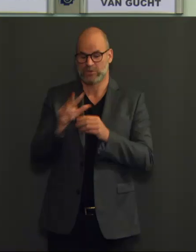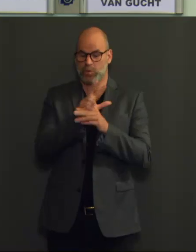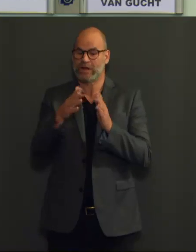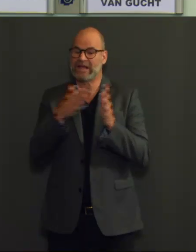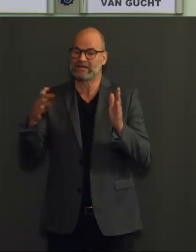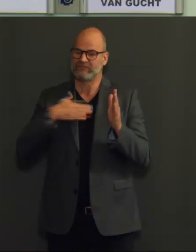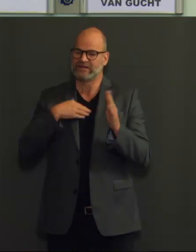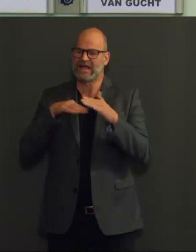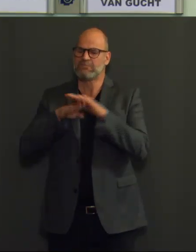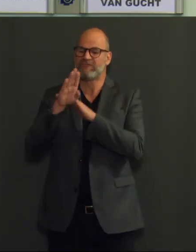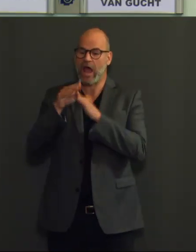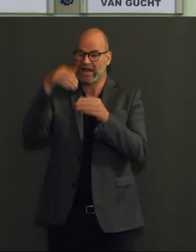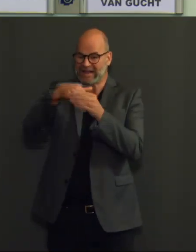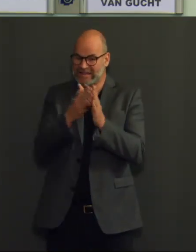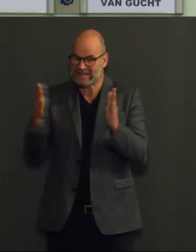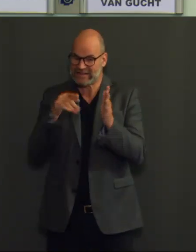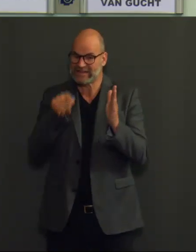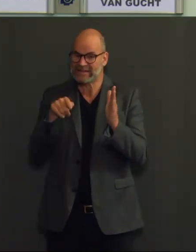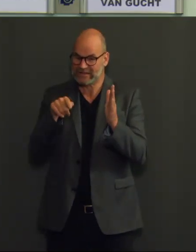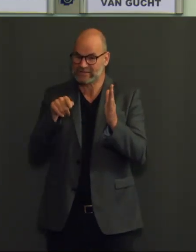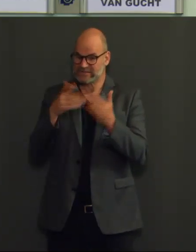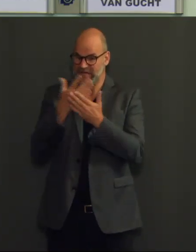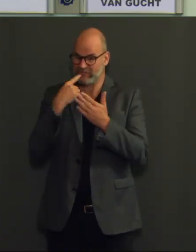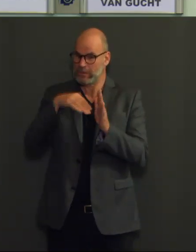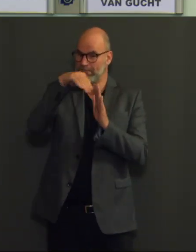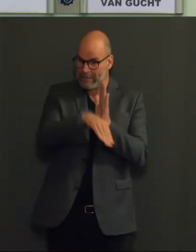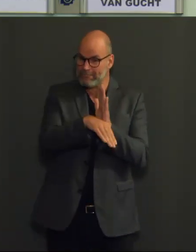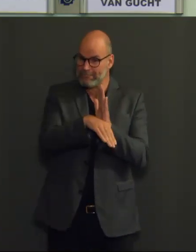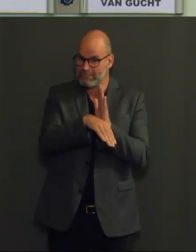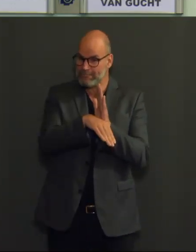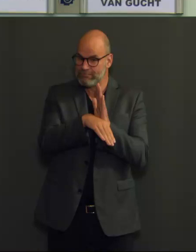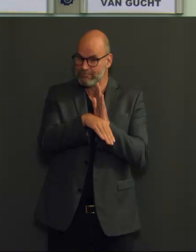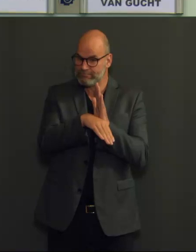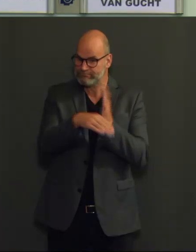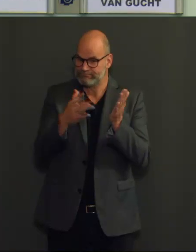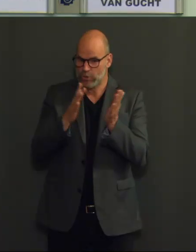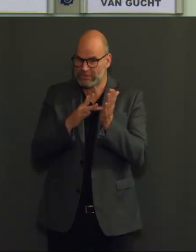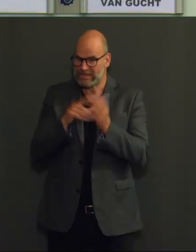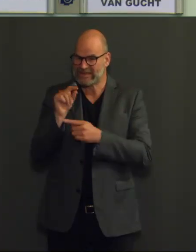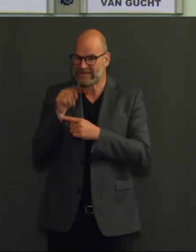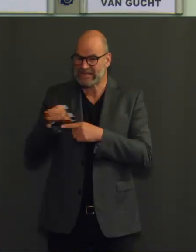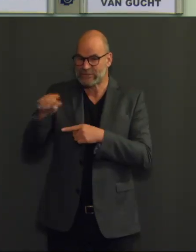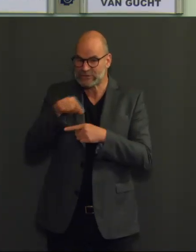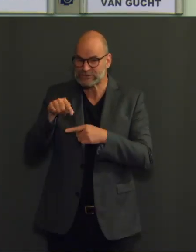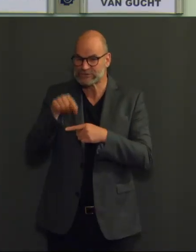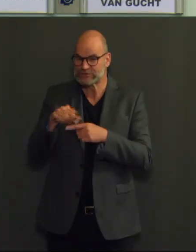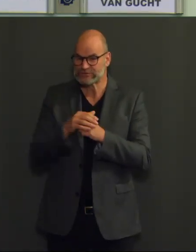hebben gezien omwille van een daling van het aantal testen tijdens de week van hemelvaart.